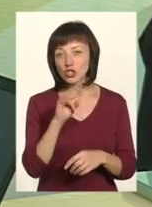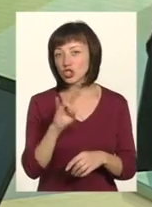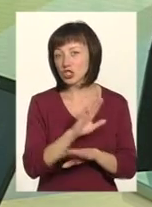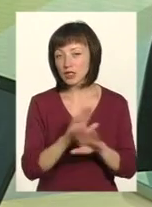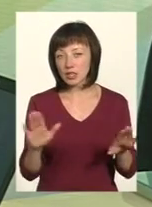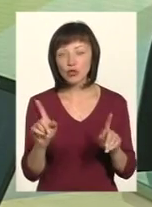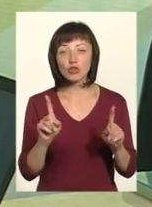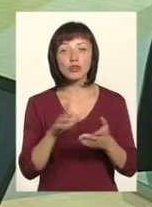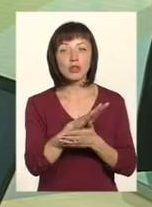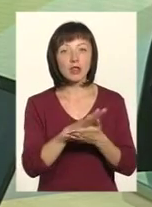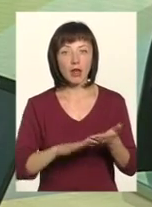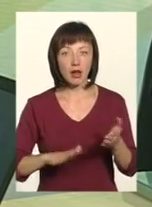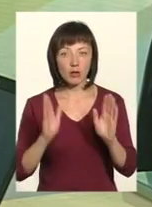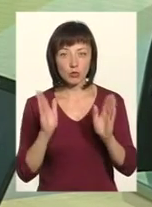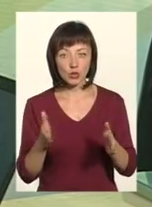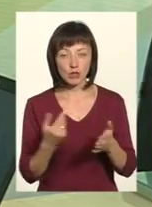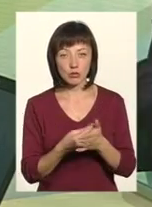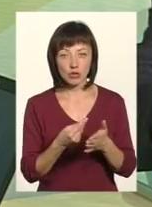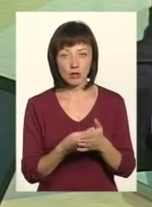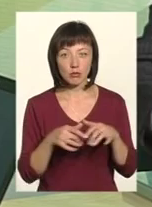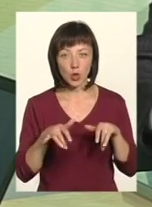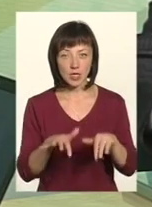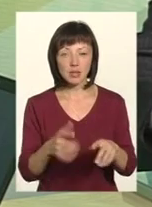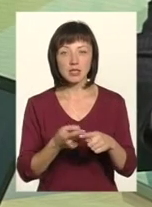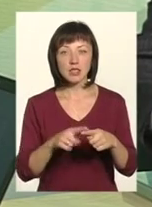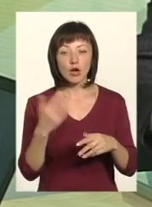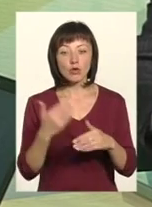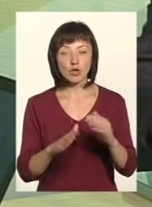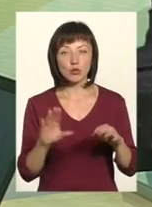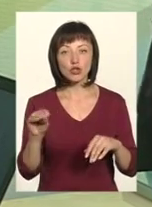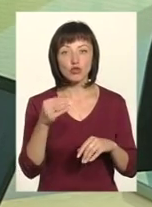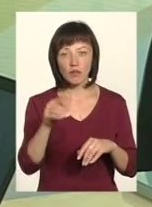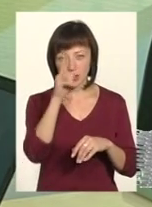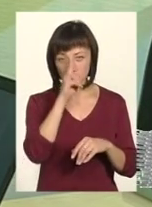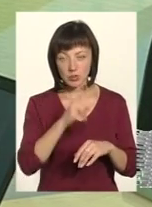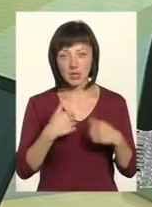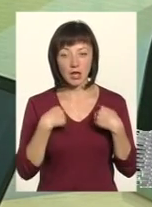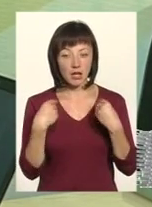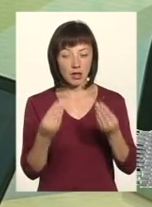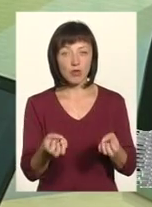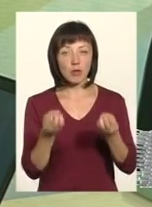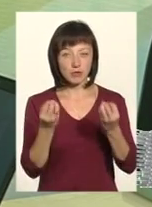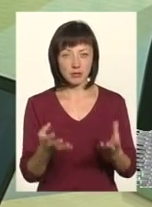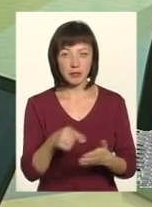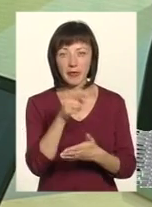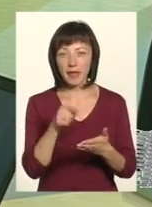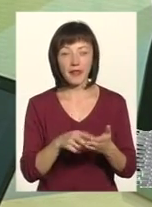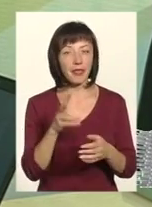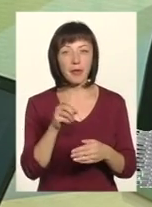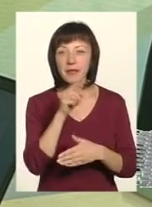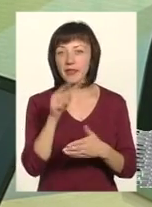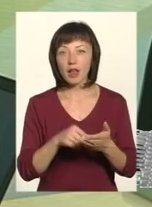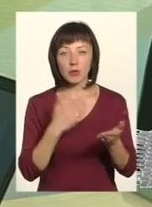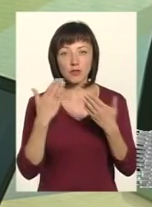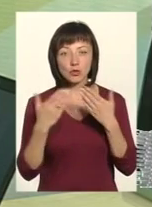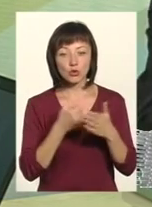далі буде з бюджетним процесом, тому що це вже буде жовтень місяць. Я задаю просте елементарне питання. Не стоїть питання по